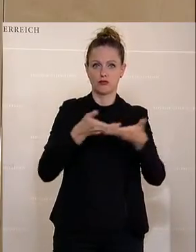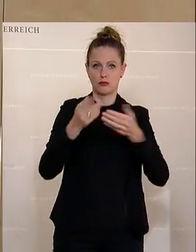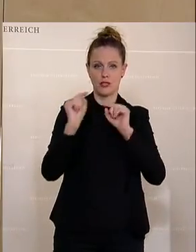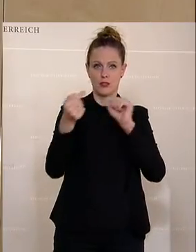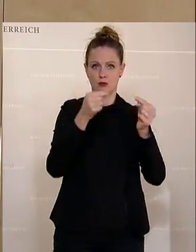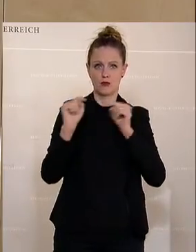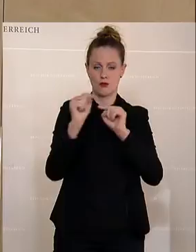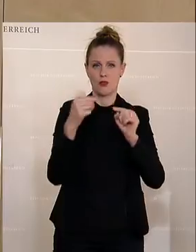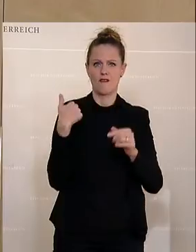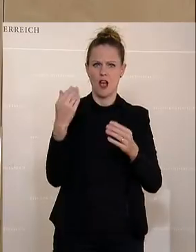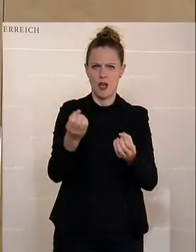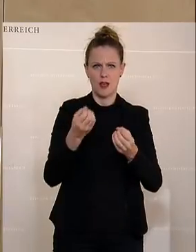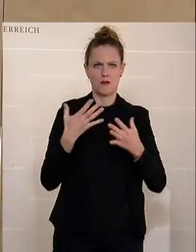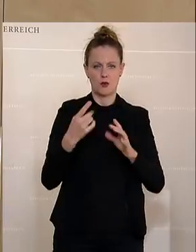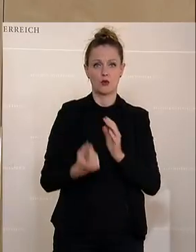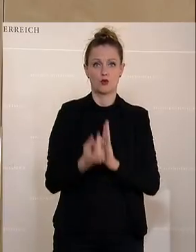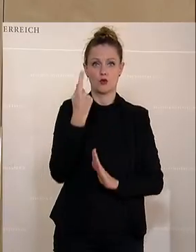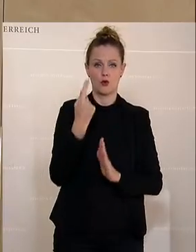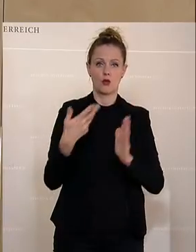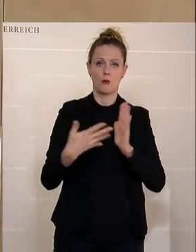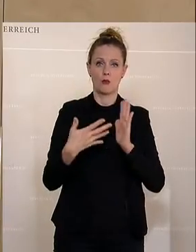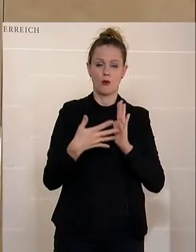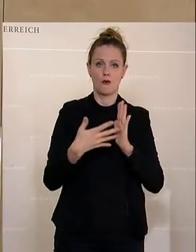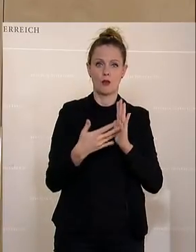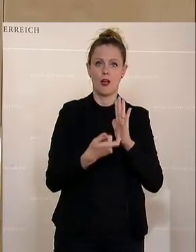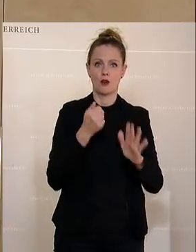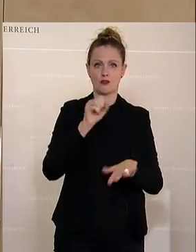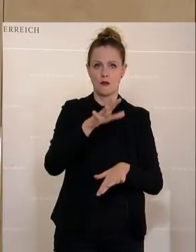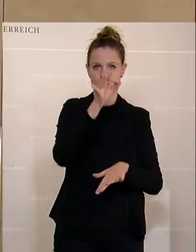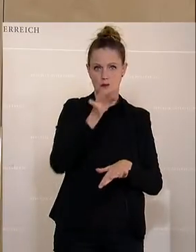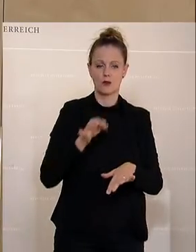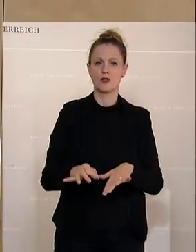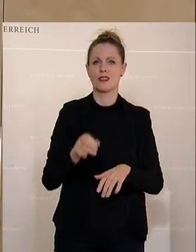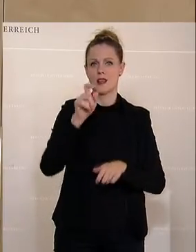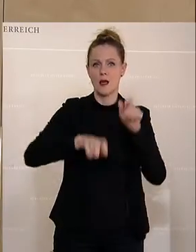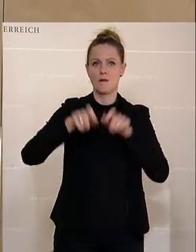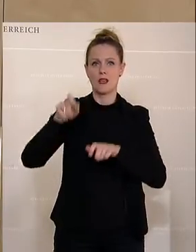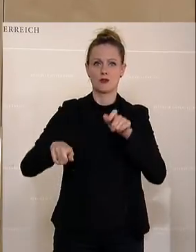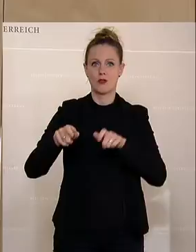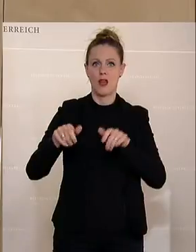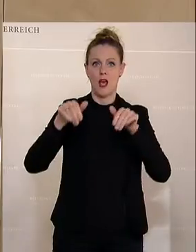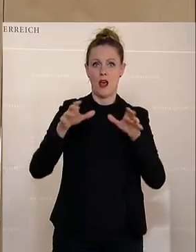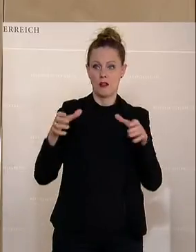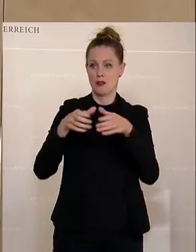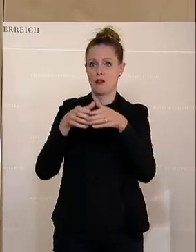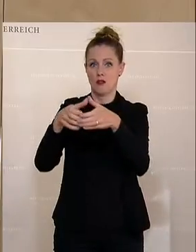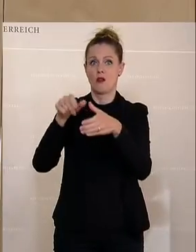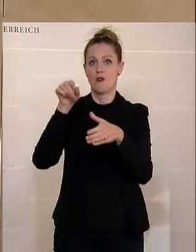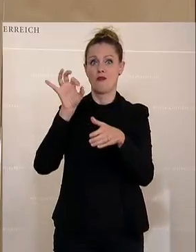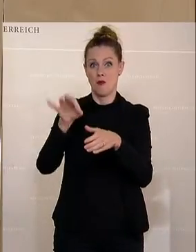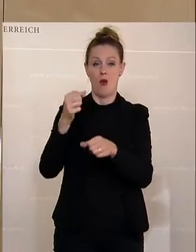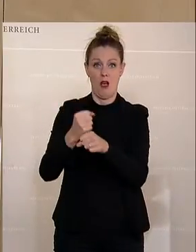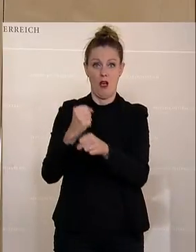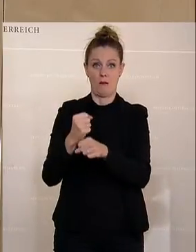informiert, dass durch Sonderprüfungen 15 Prozent der Personalressourcen gebunden werden. Und wenn man das jetzt weiß,